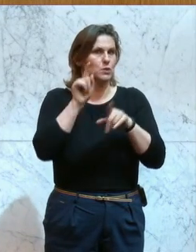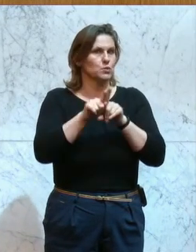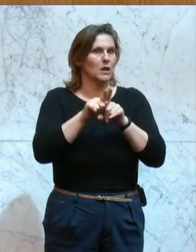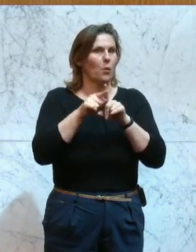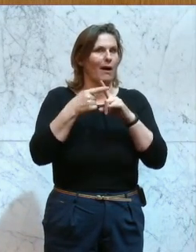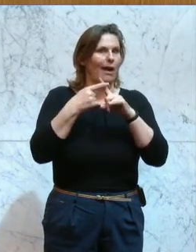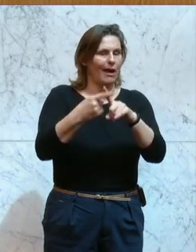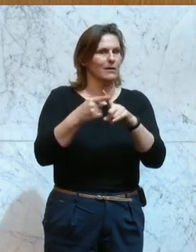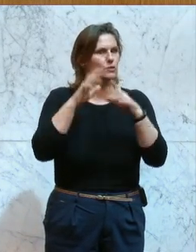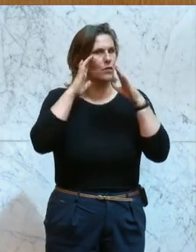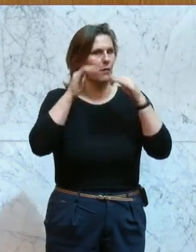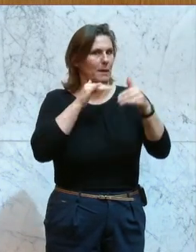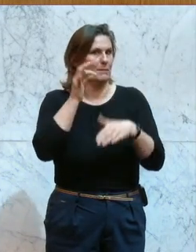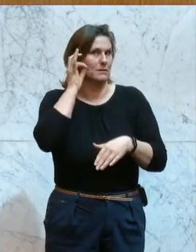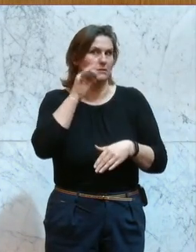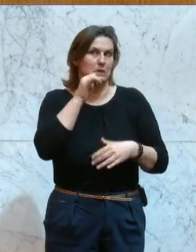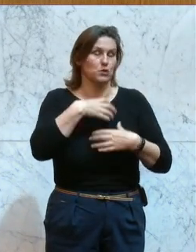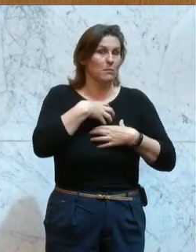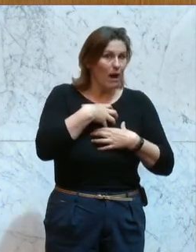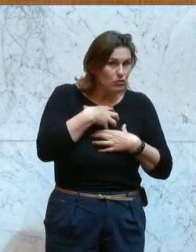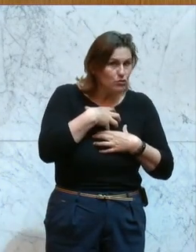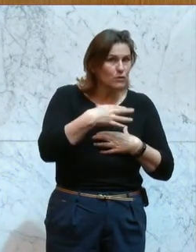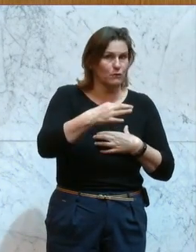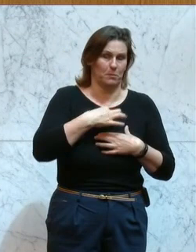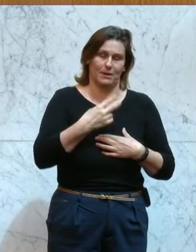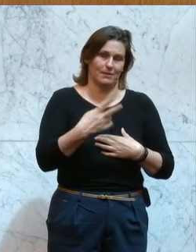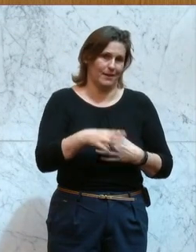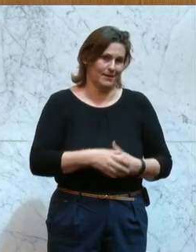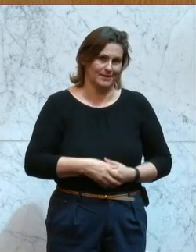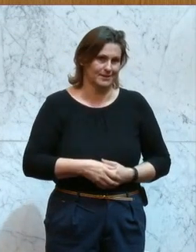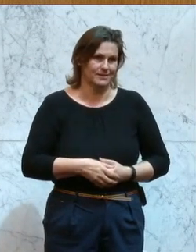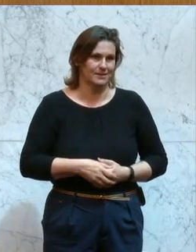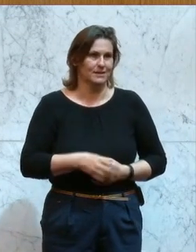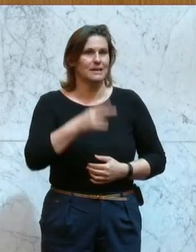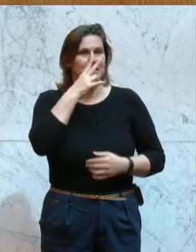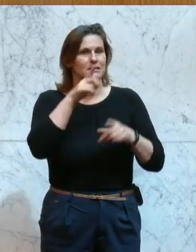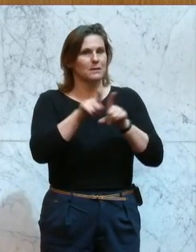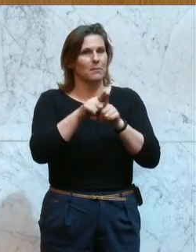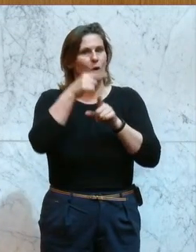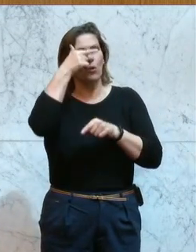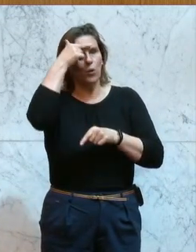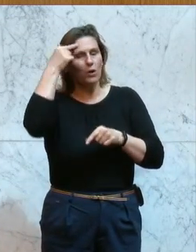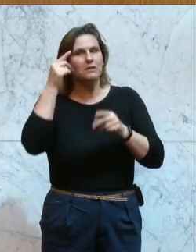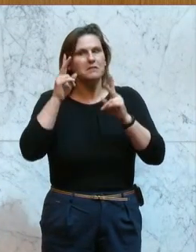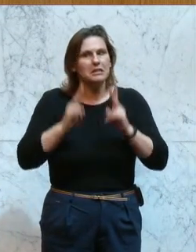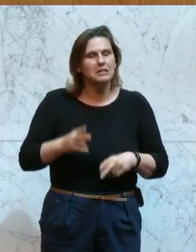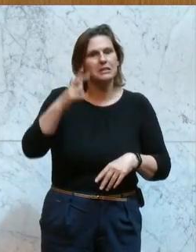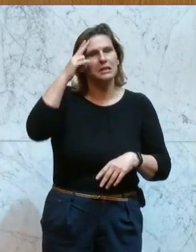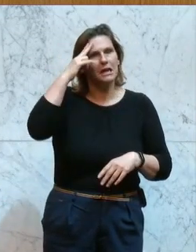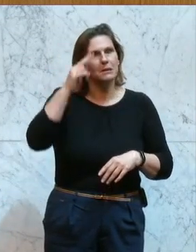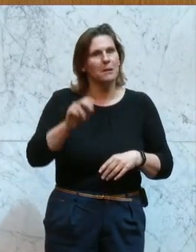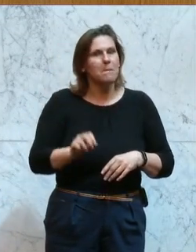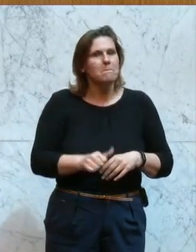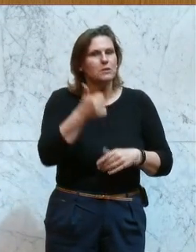-Ministerin. Welche Überraschung. Und es wurde auch offenbar, wenn man die richtigen Leute in der Republik kennt und vor allem bei der ÖVP,